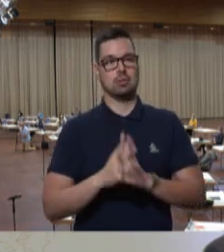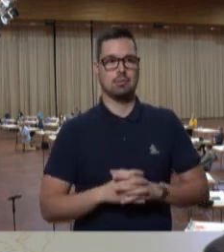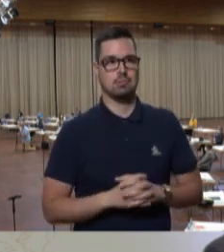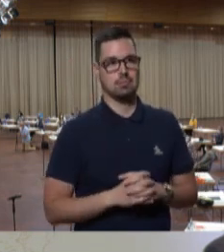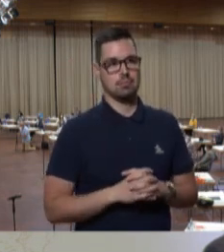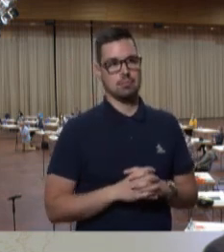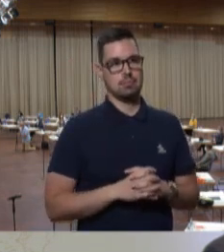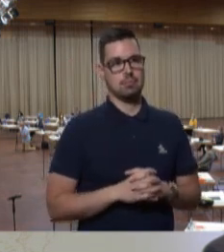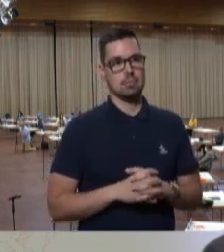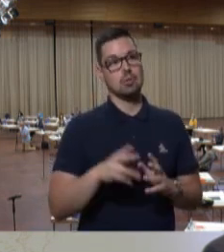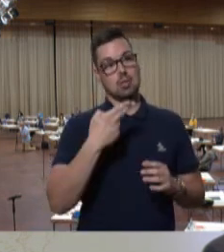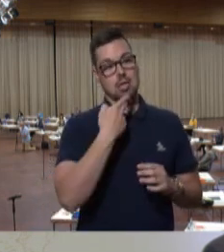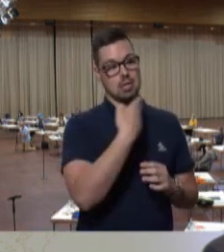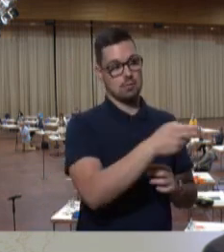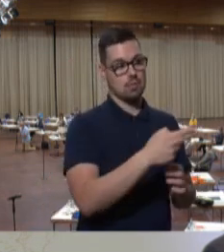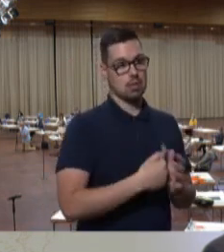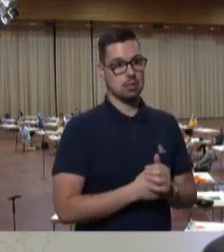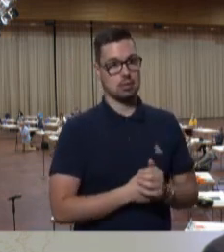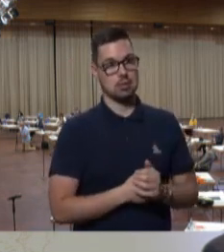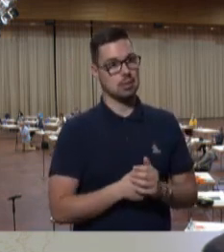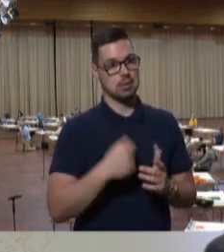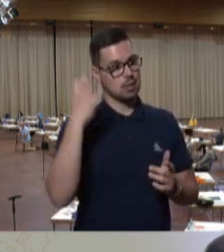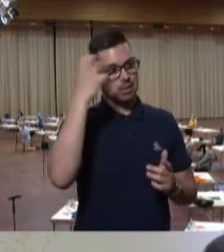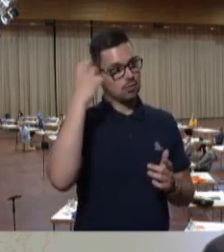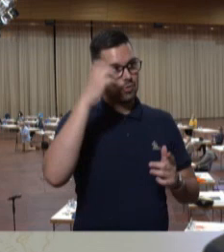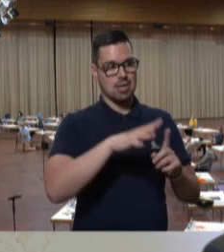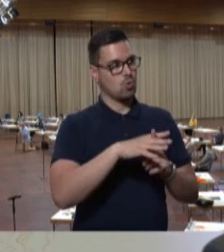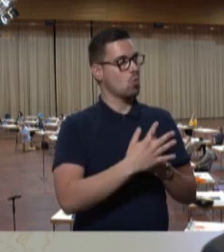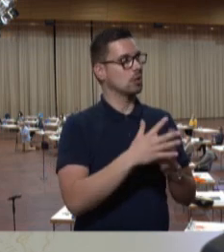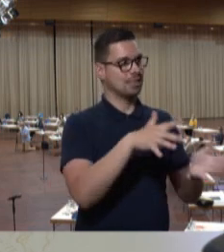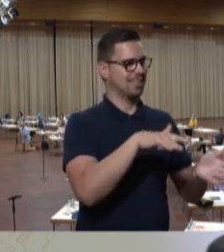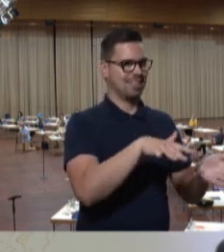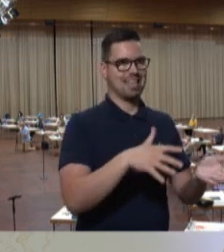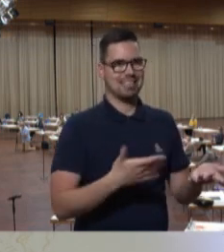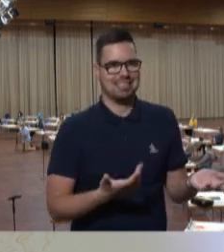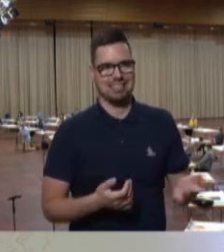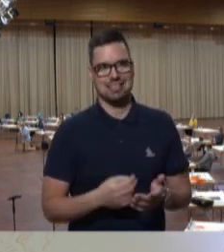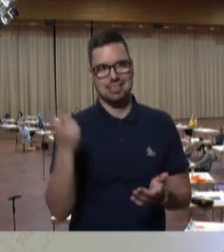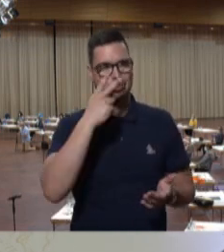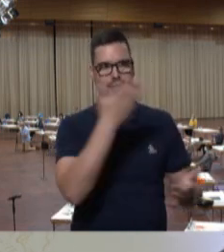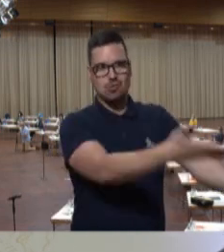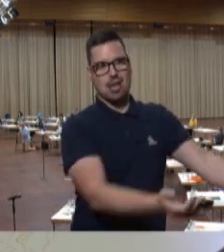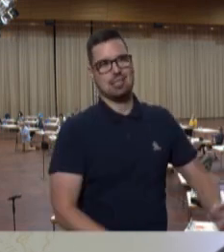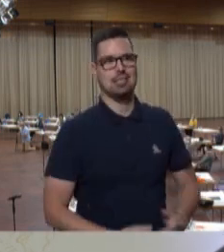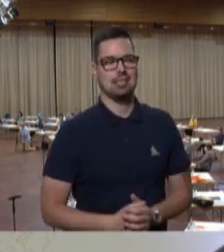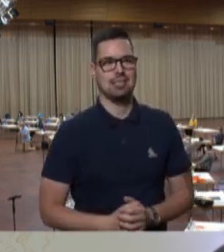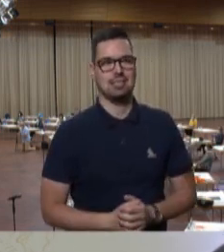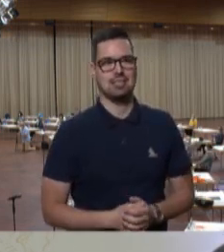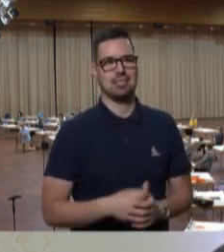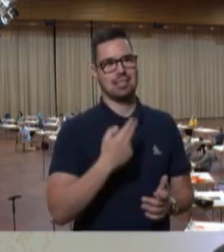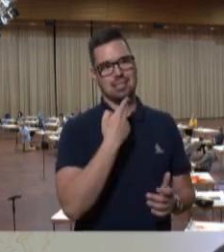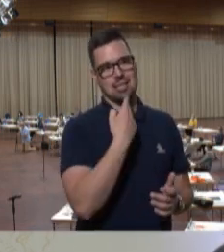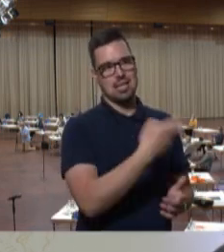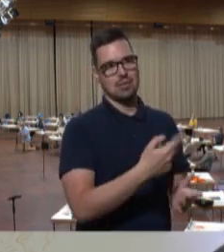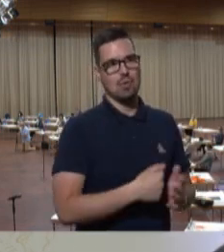möchte ich Ihnen antworten, Herr Müller. Man sieht ja, dass Sie immer nicht gemerkt haben, in welchem Kontext ein Gedicht passend ist oder nicht. Darauf möchte ich Ihnen antworten.